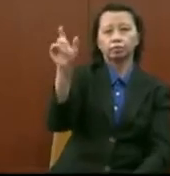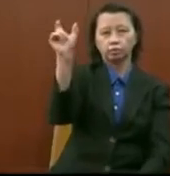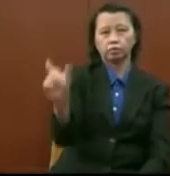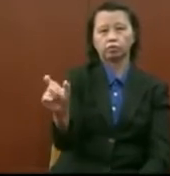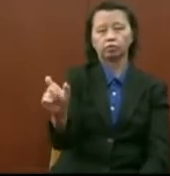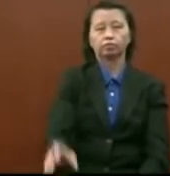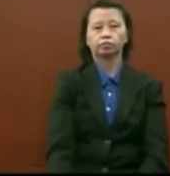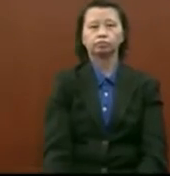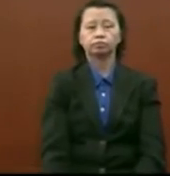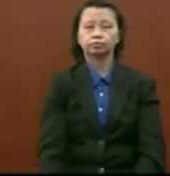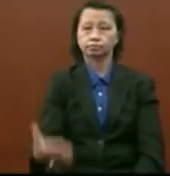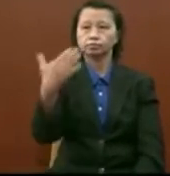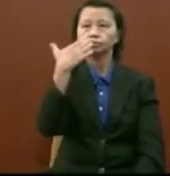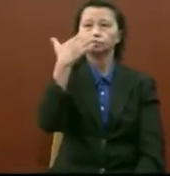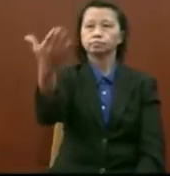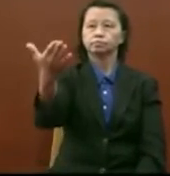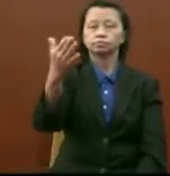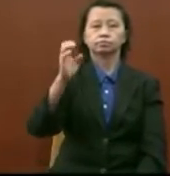terima kasih